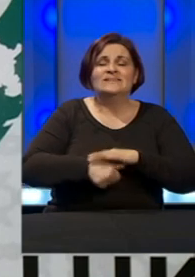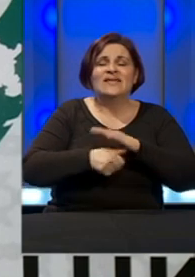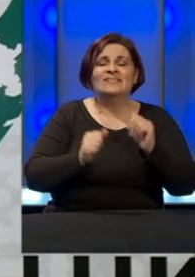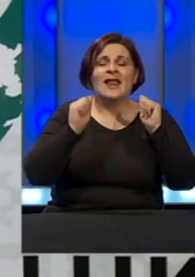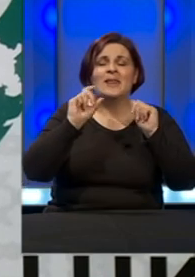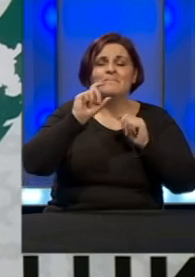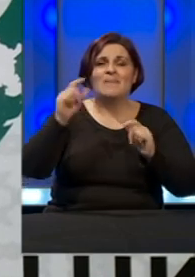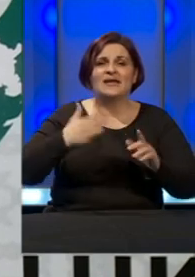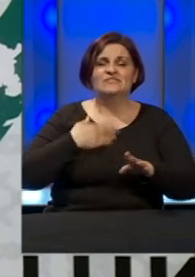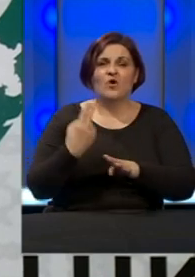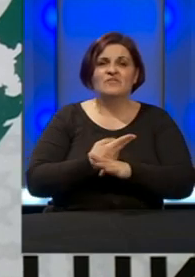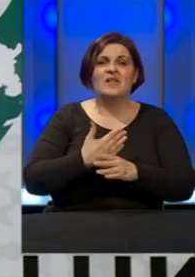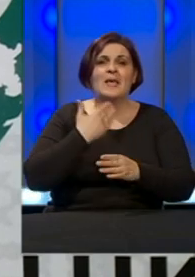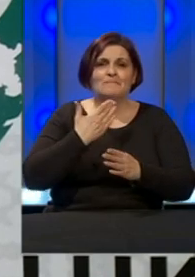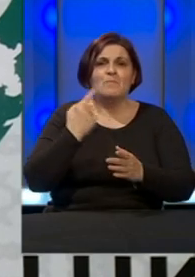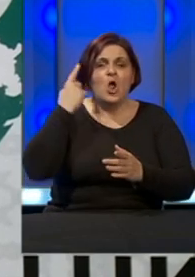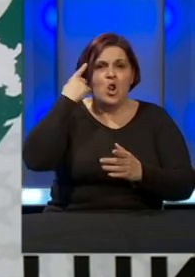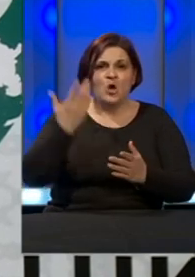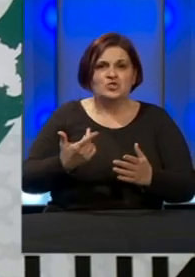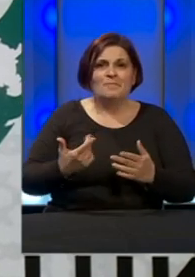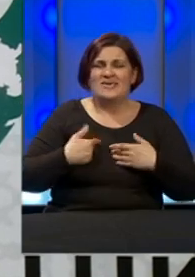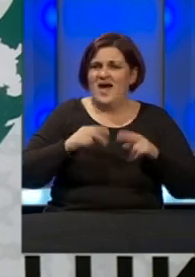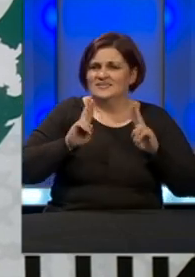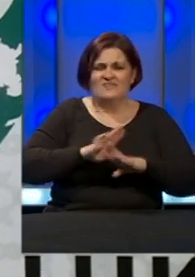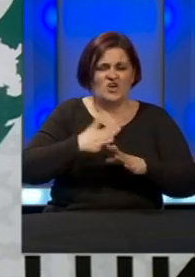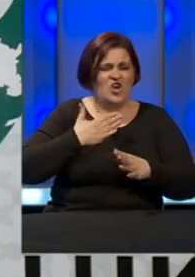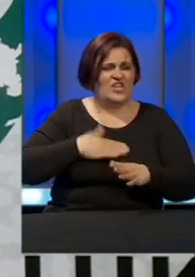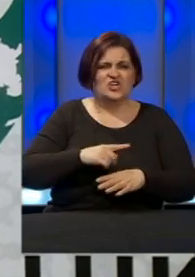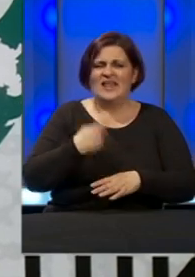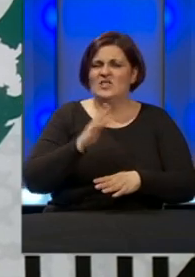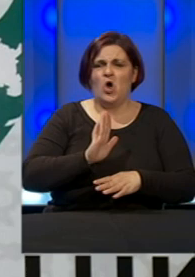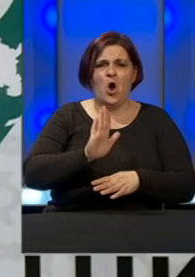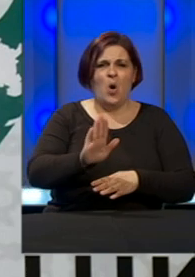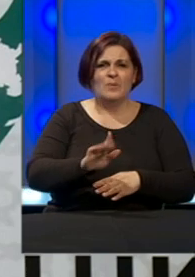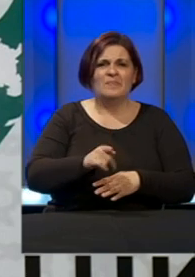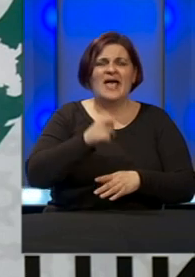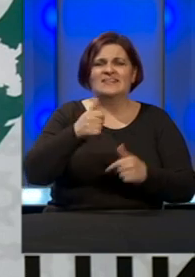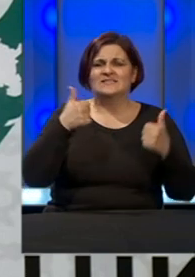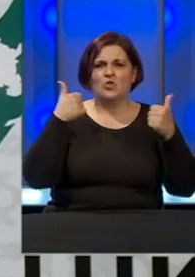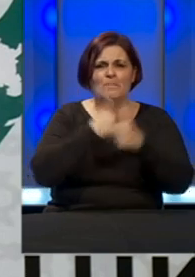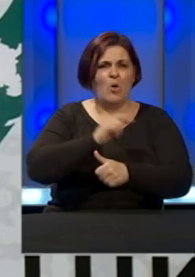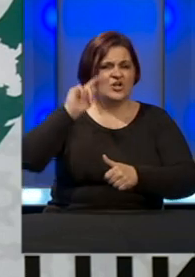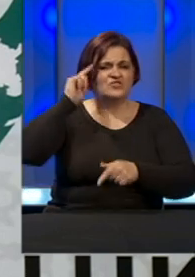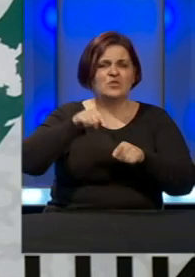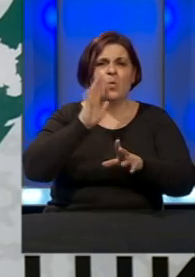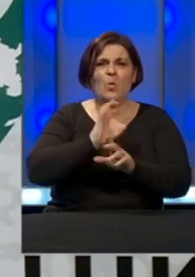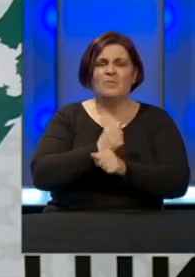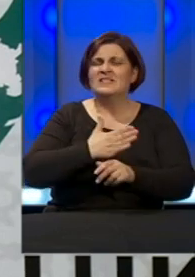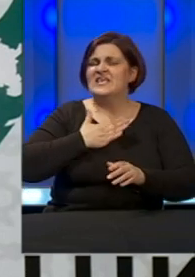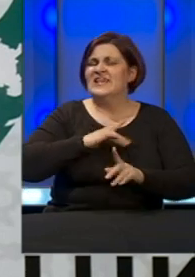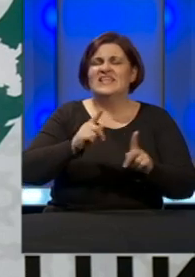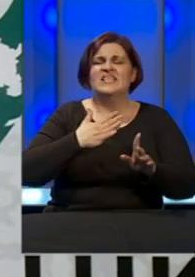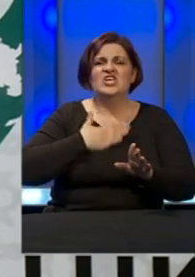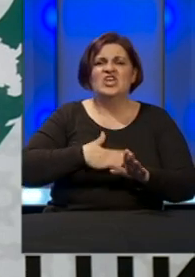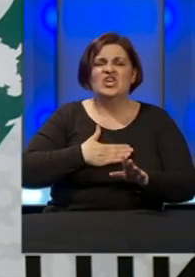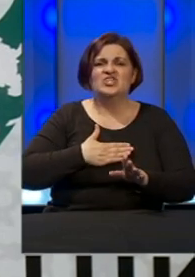svojih zemalja. Bilo bi logično, ja zaista ne želim ni jednog momenta da se to pogrešno shvati u Bosni i Hercegovine, niti želim da